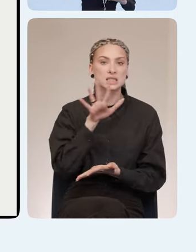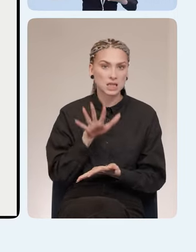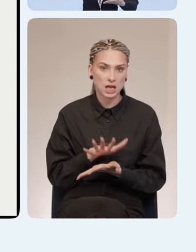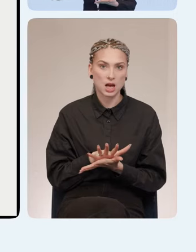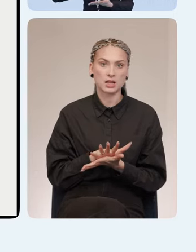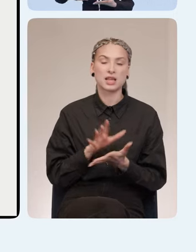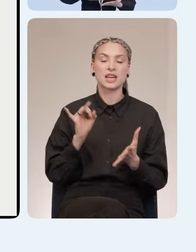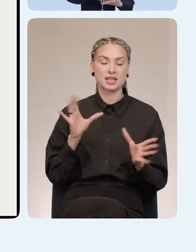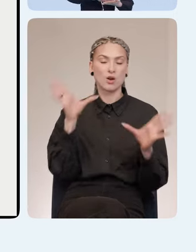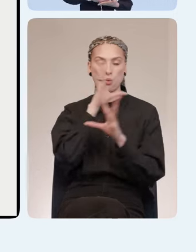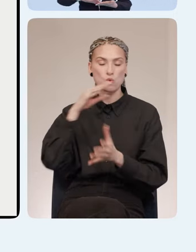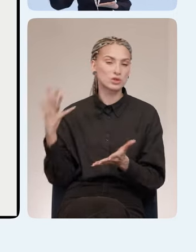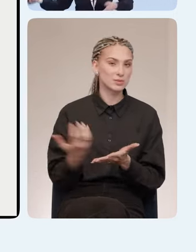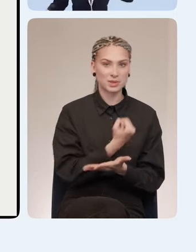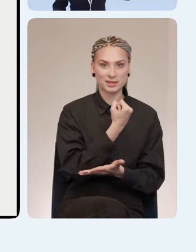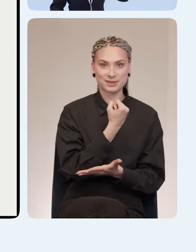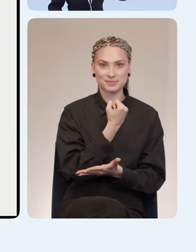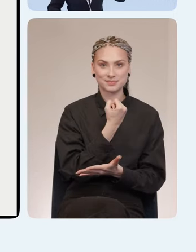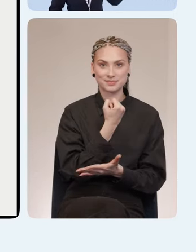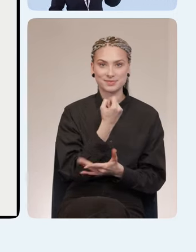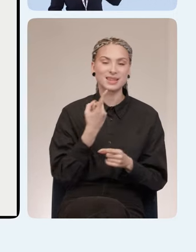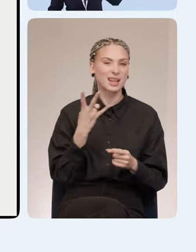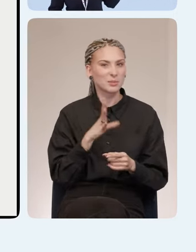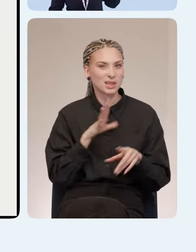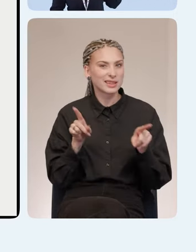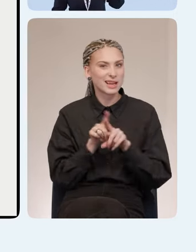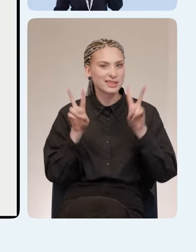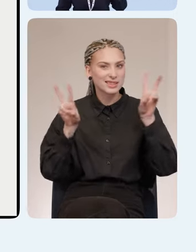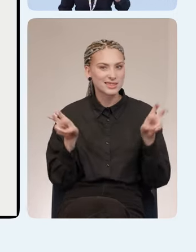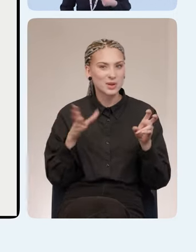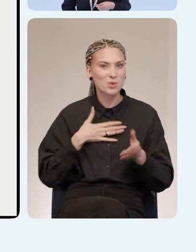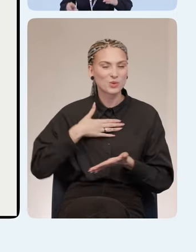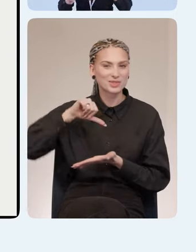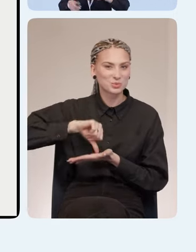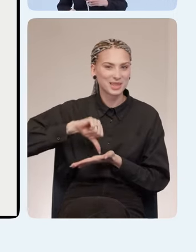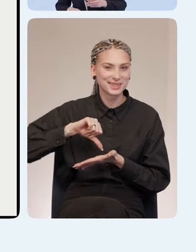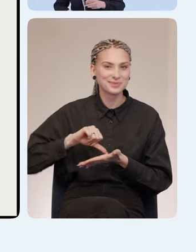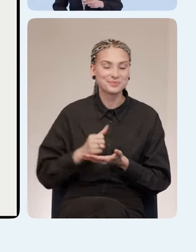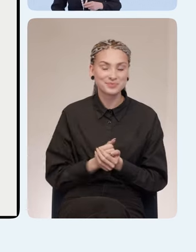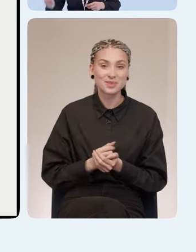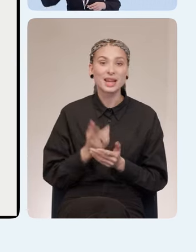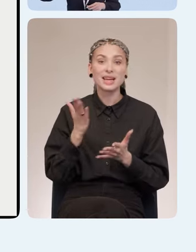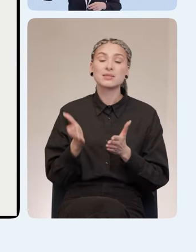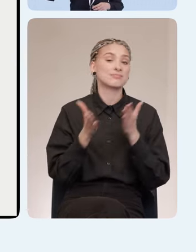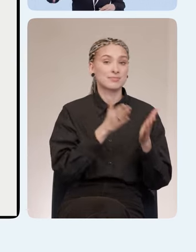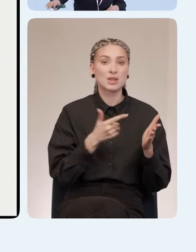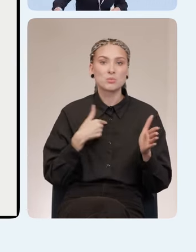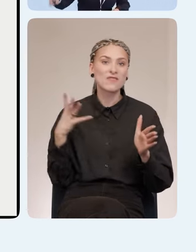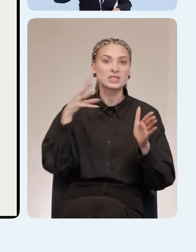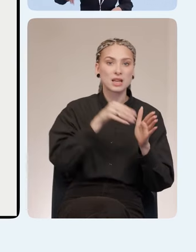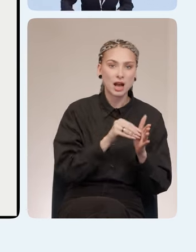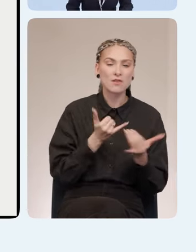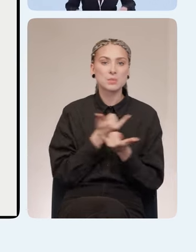Обречены на успех. Обречены на успех. Надо было так назвать, наверное, мое выступление. И помимо того, что мы встраиваем